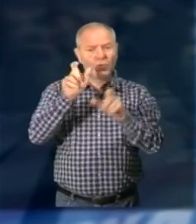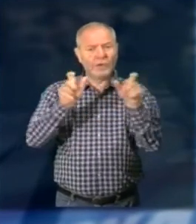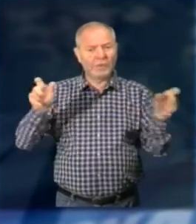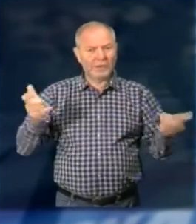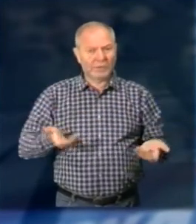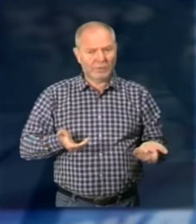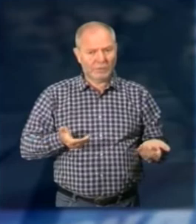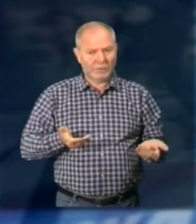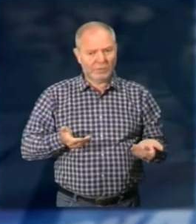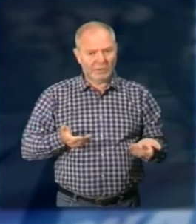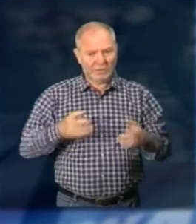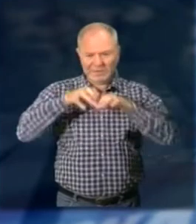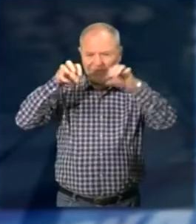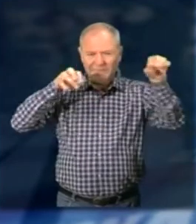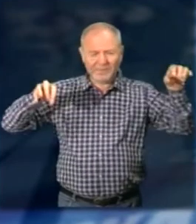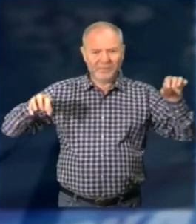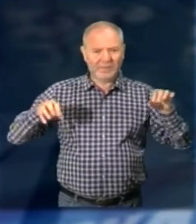Suddivisi in parecchie frazioni